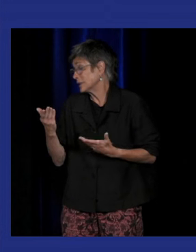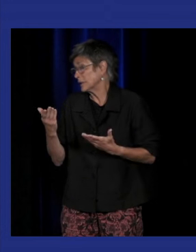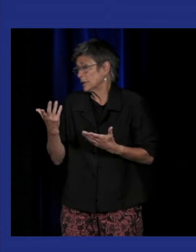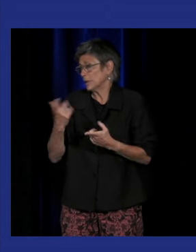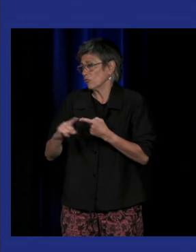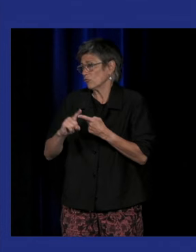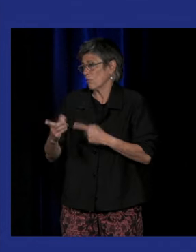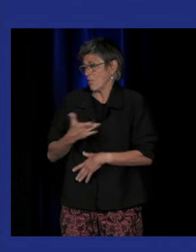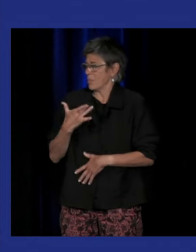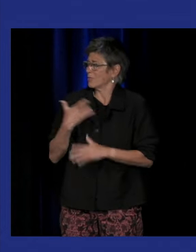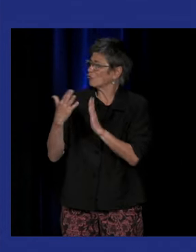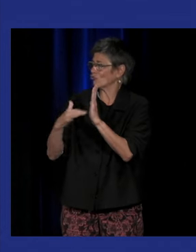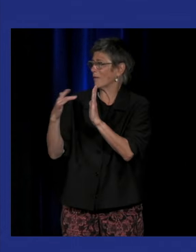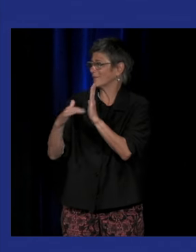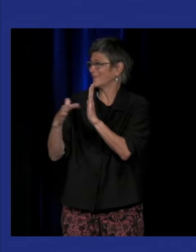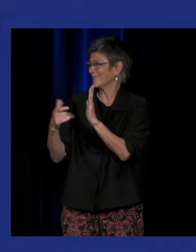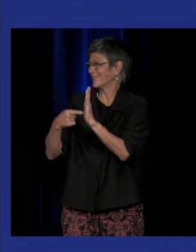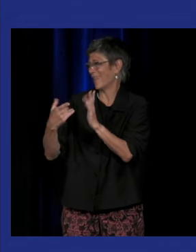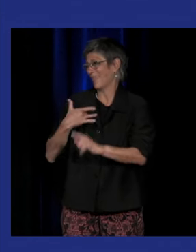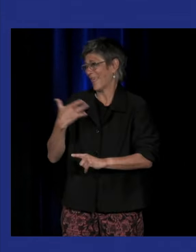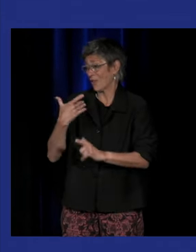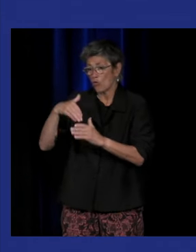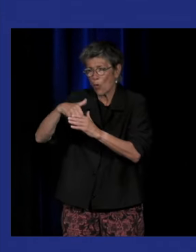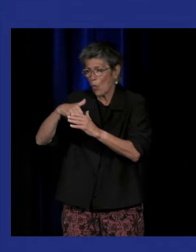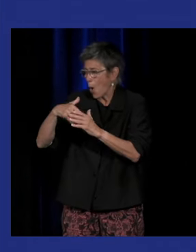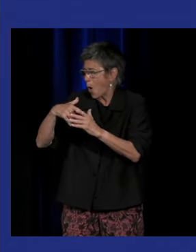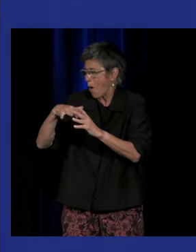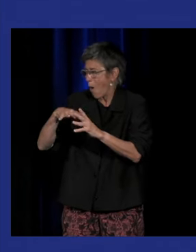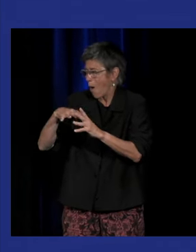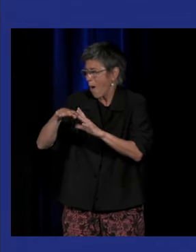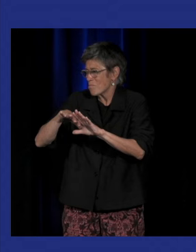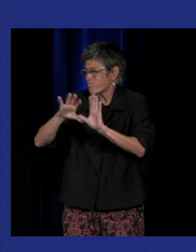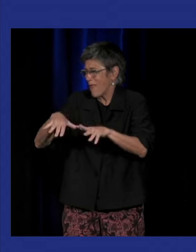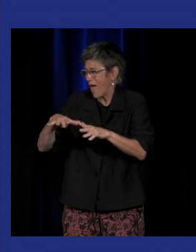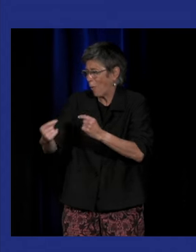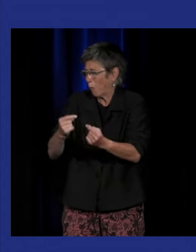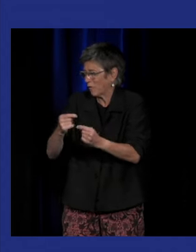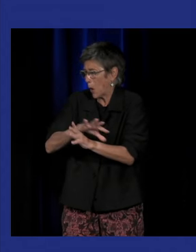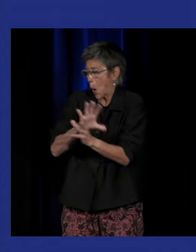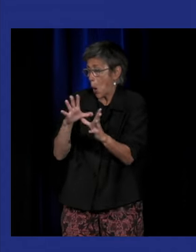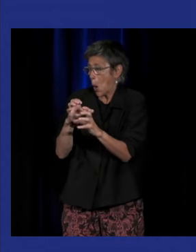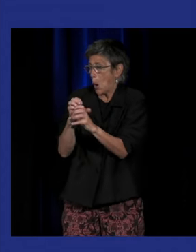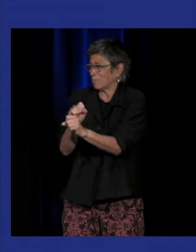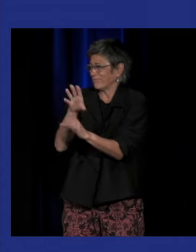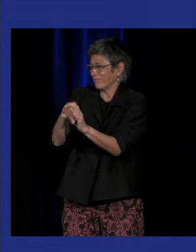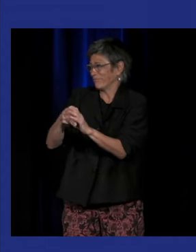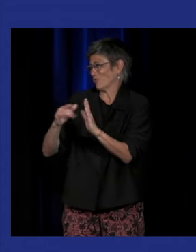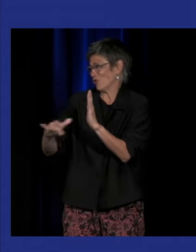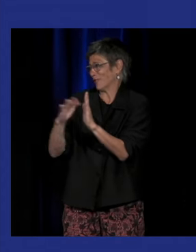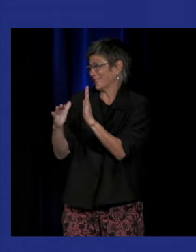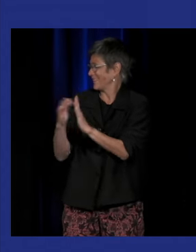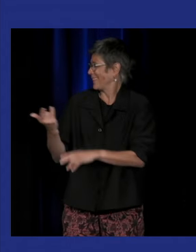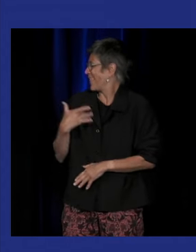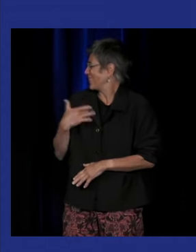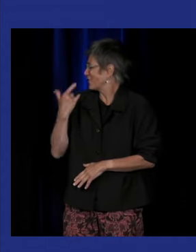quelque chose qui est intéressant le chants-signe parce qu'en lui-même il concentre en fait un peu tous les conflits et les respirités sur la